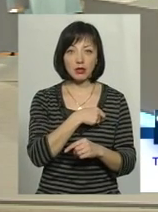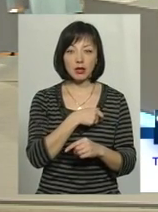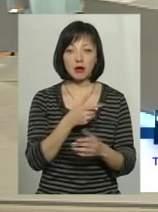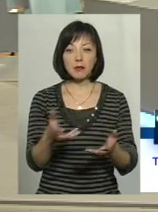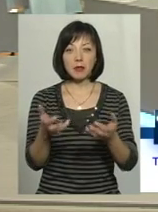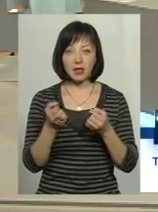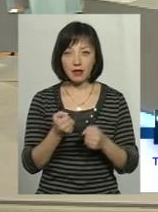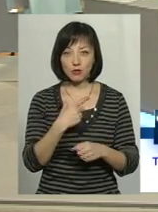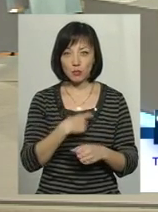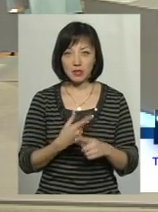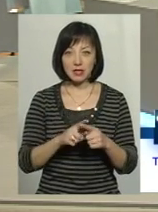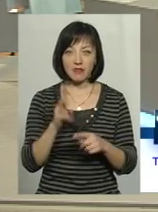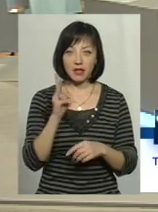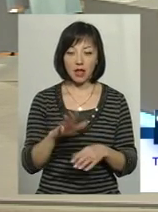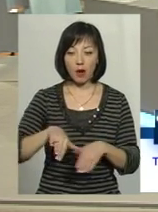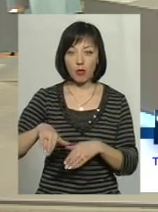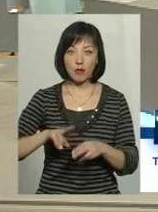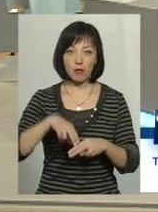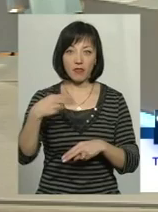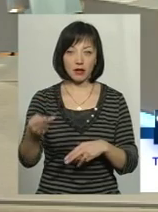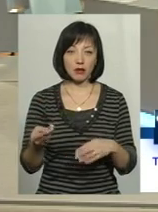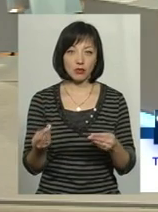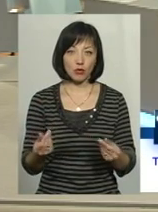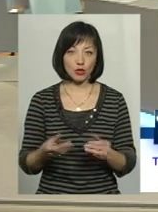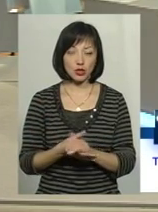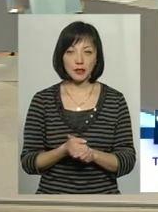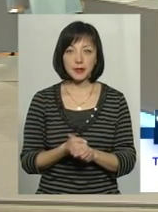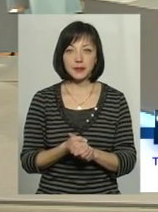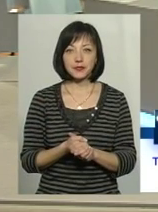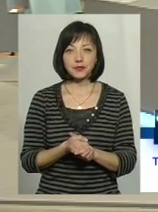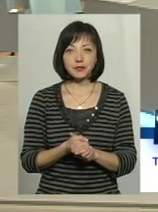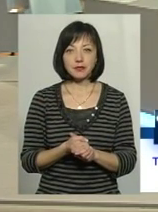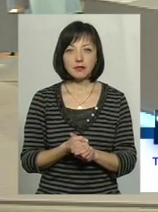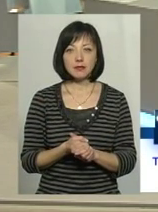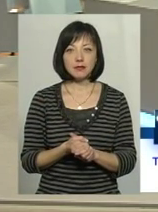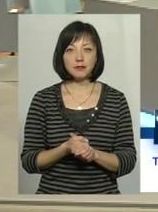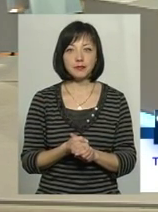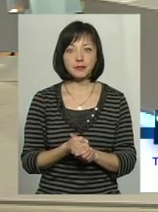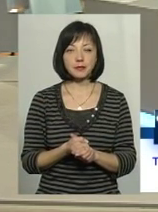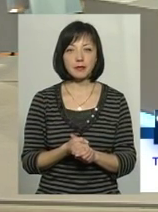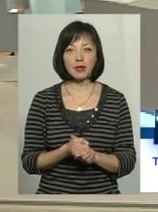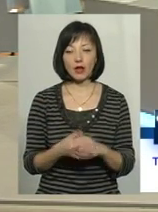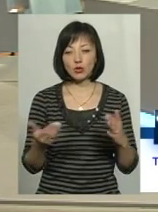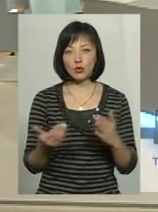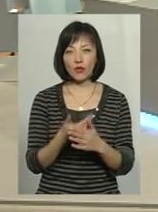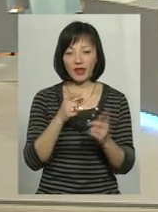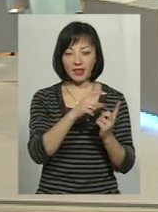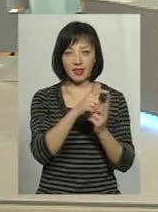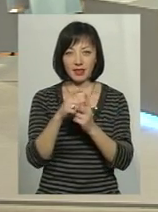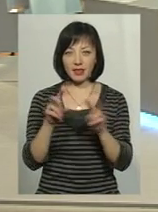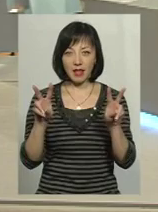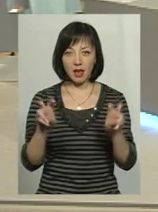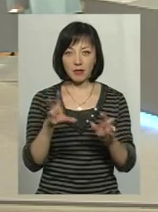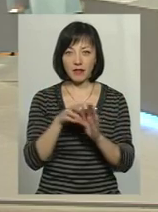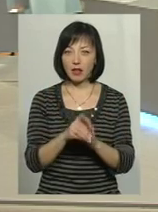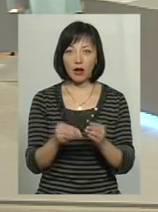квартири до себе, а потім йому повертаються кошти. Так само, тут нові терміни були введені. Тут не просто